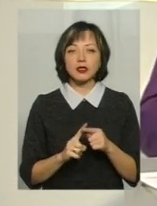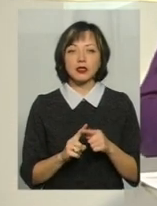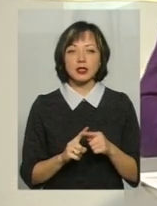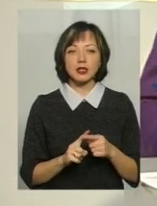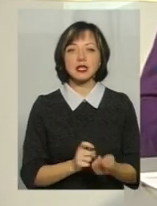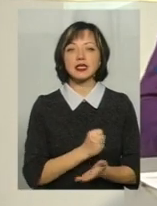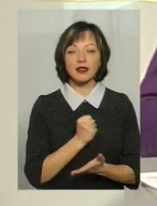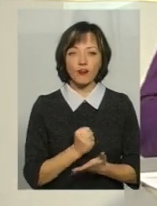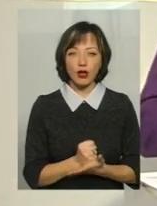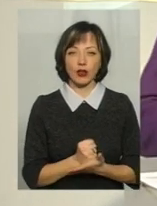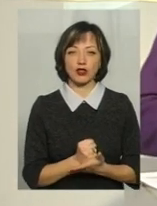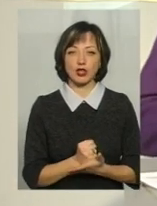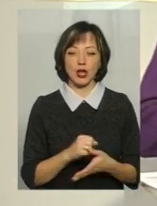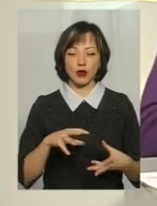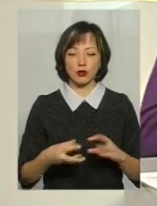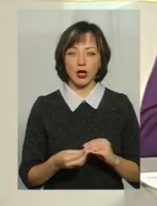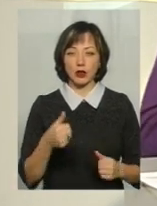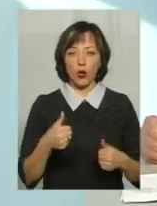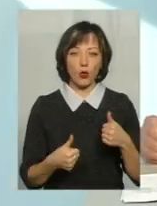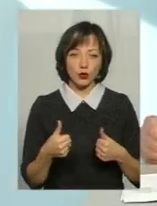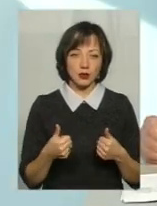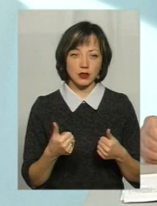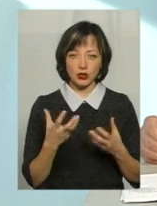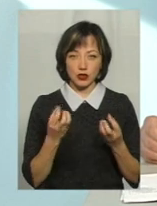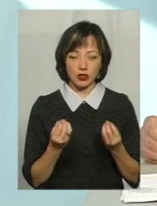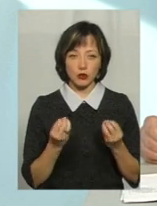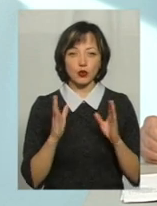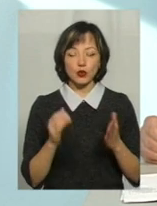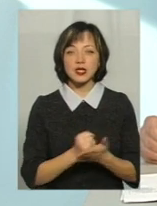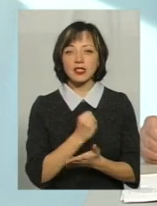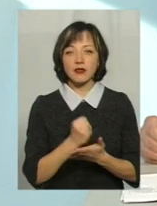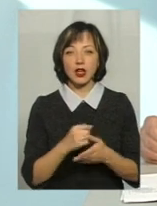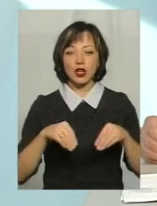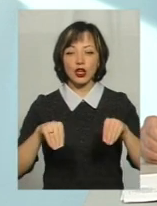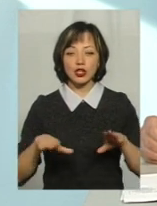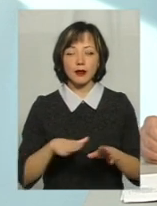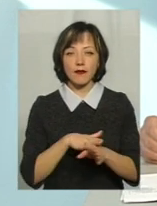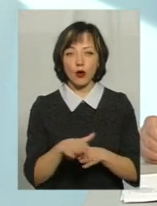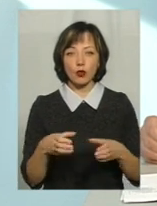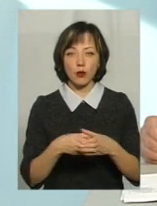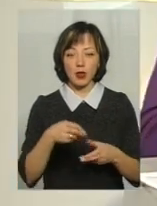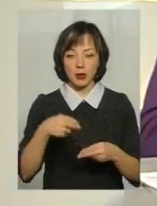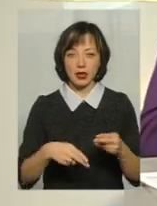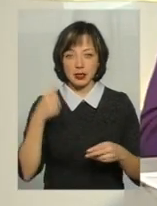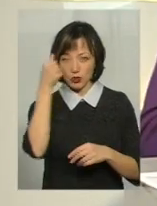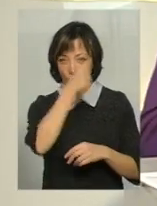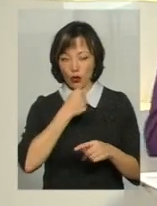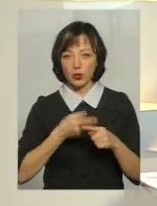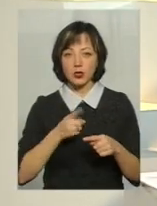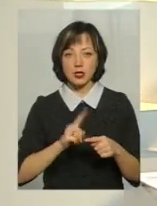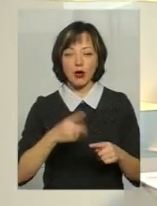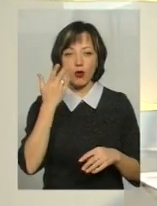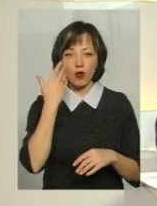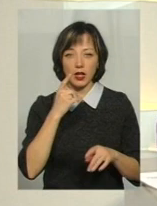оці затверджені, так би мовити, результати конкурсу, не знаю, затверджені чи ні, тому що ще є. Вони будуть затверджені рішенням в оконкому наприкінці року. Це вже коли